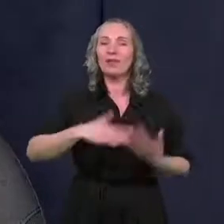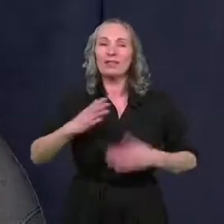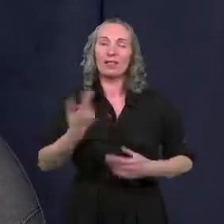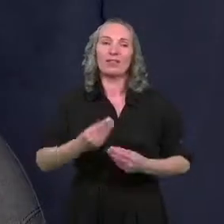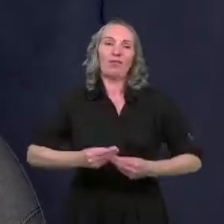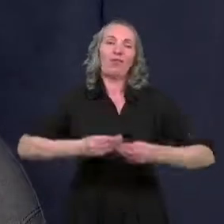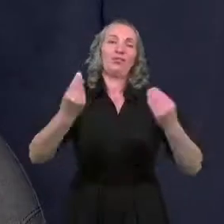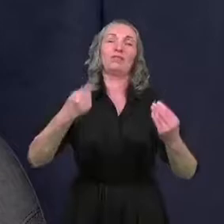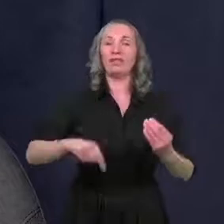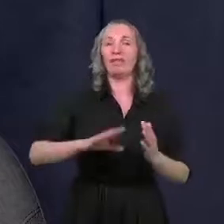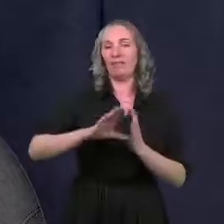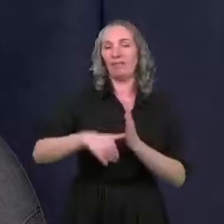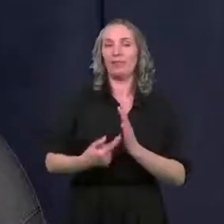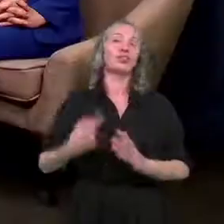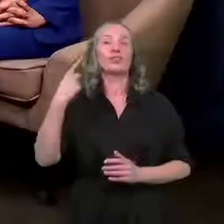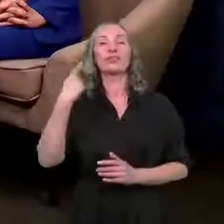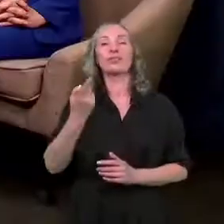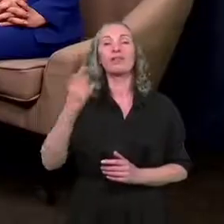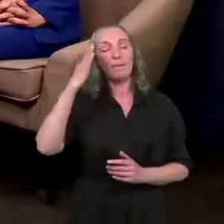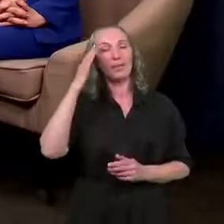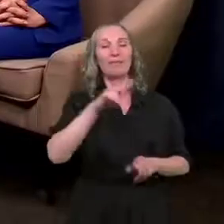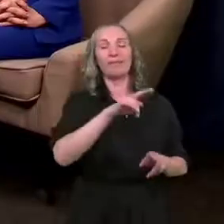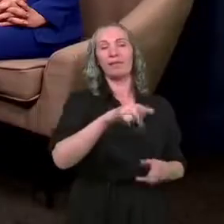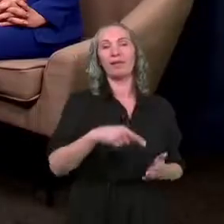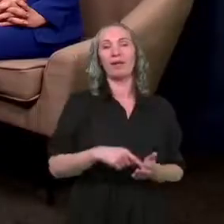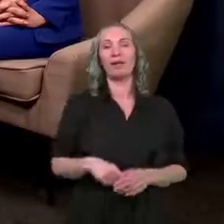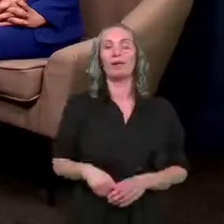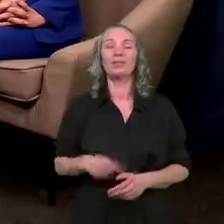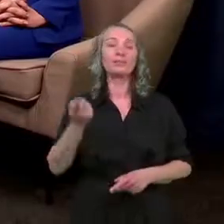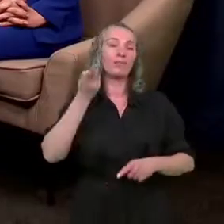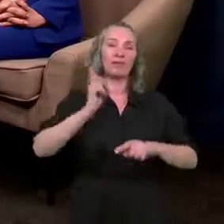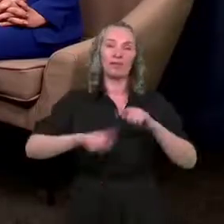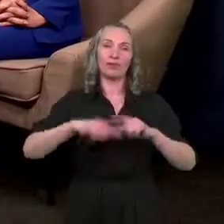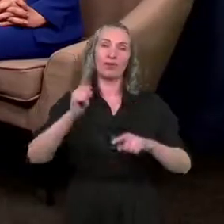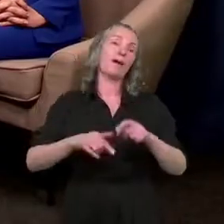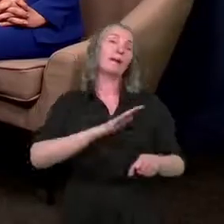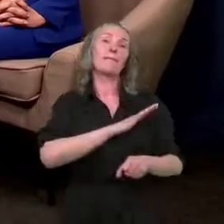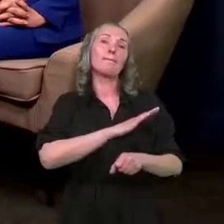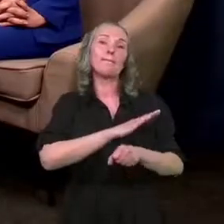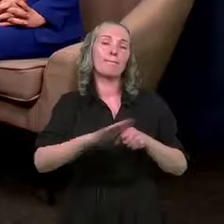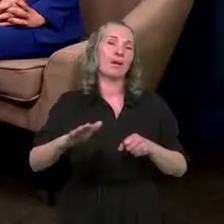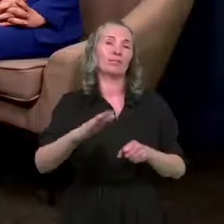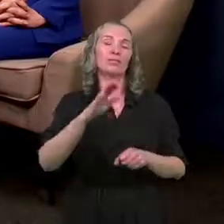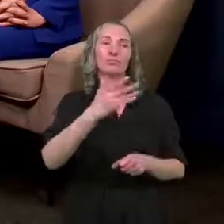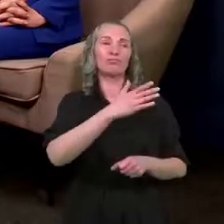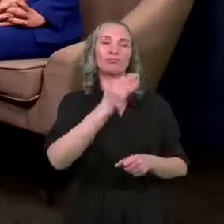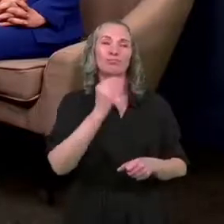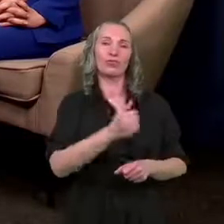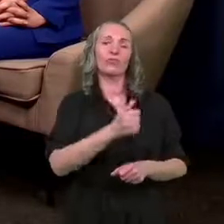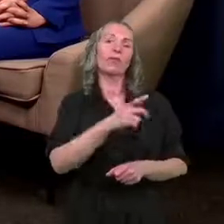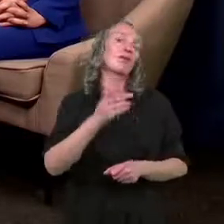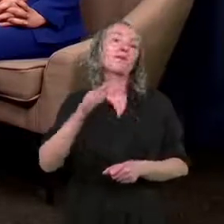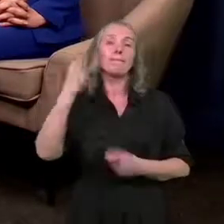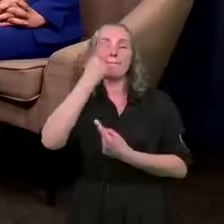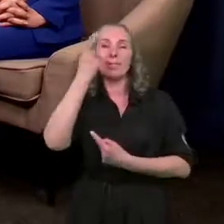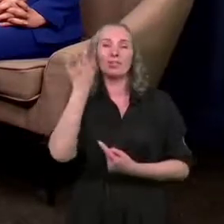w naszym mieście. Dlatego też te mieszkania na wynajem w normalnym, pełnym standardzie. Myślę,